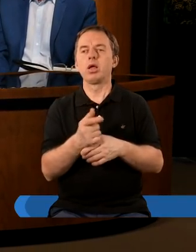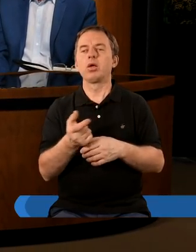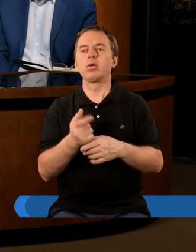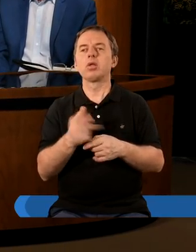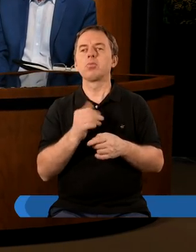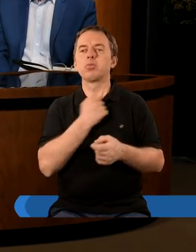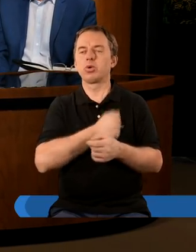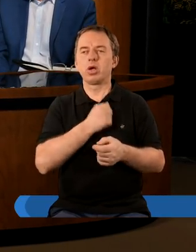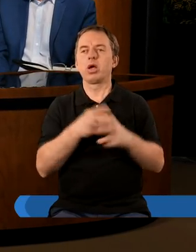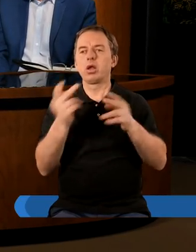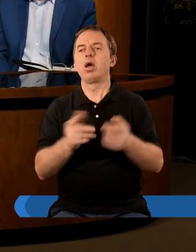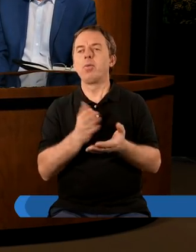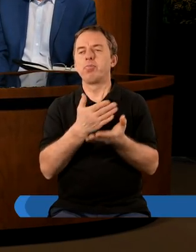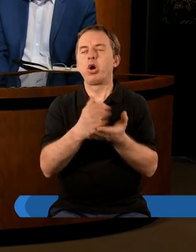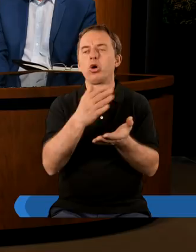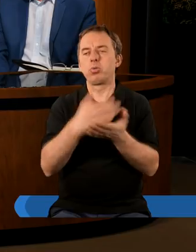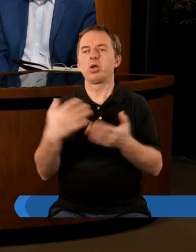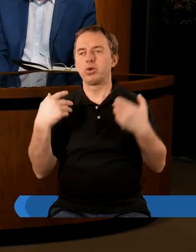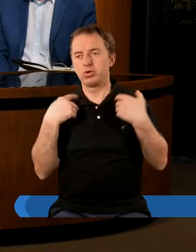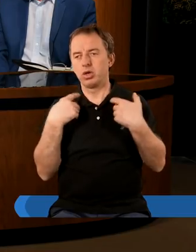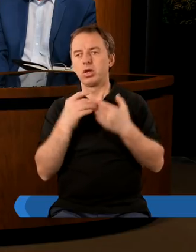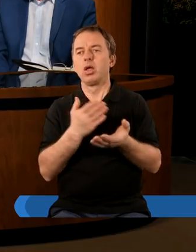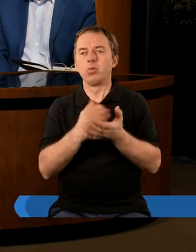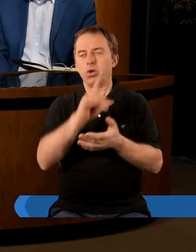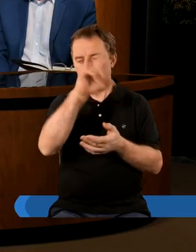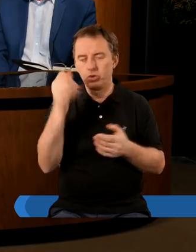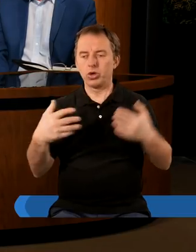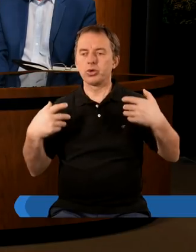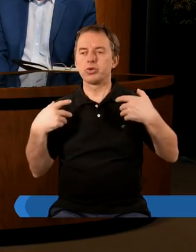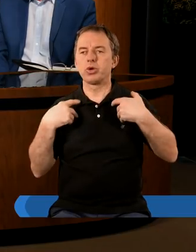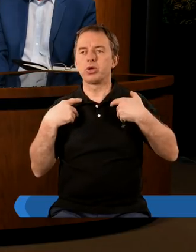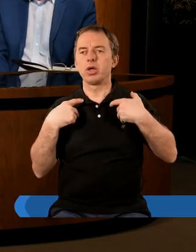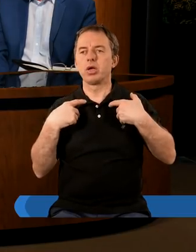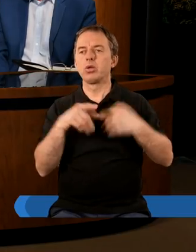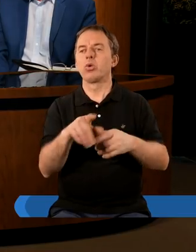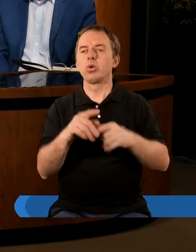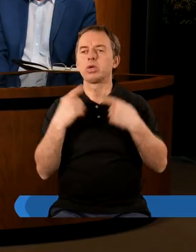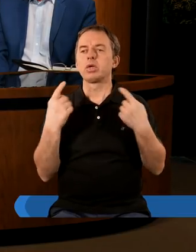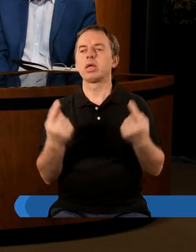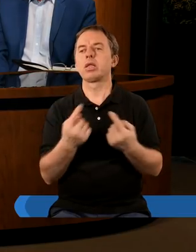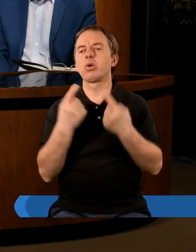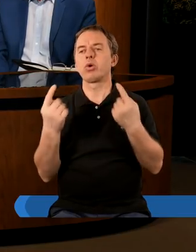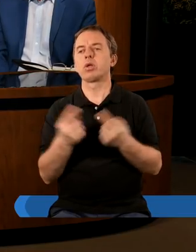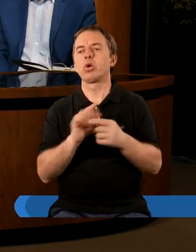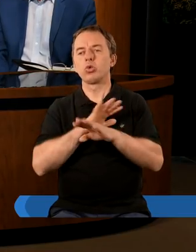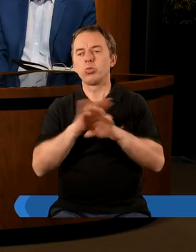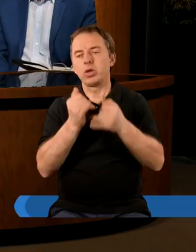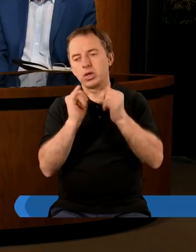przykrych wyroków pozbawiających ludzi mienia, pozbawiających ludzi życia. Tutaj nagle sytuacja się zupełnie zmienia.